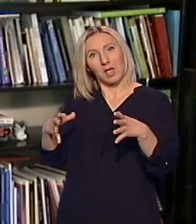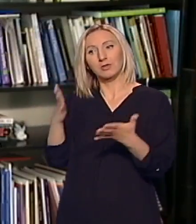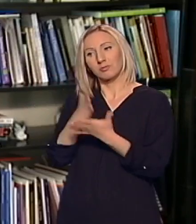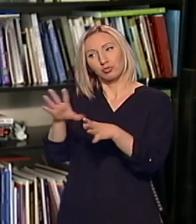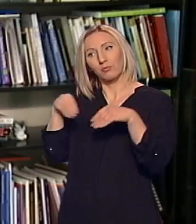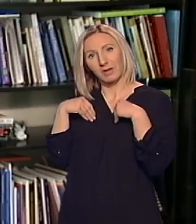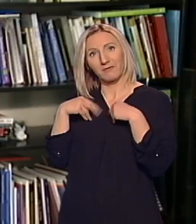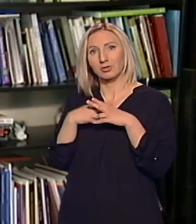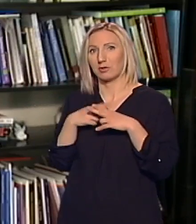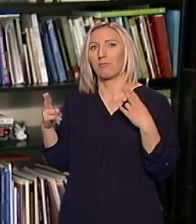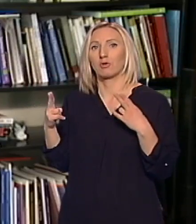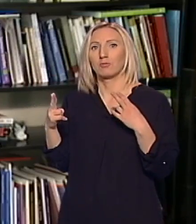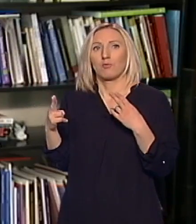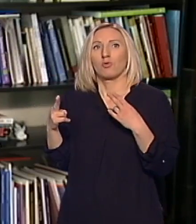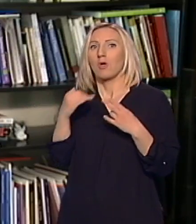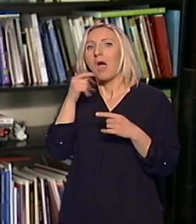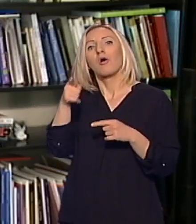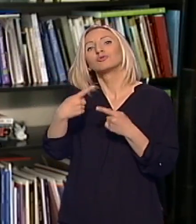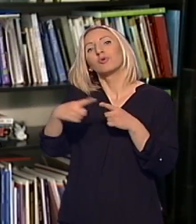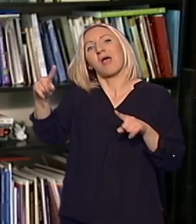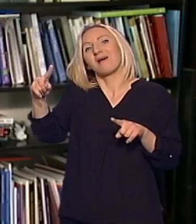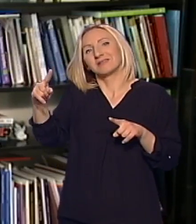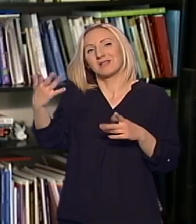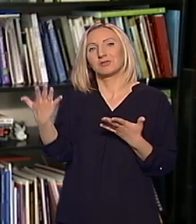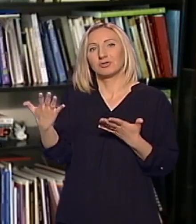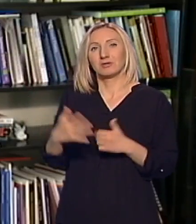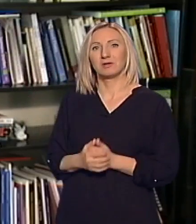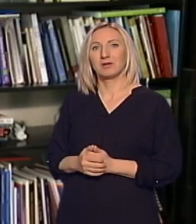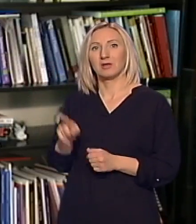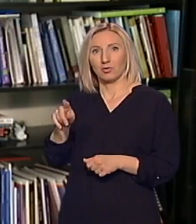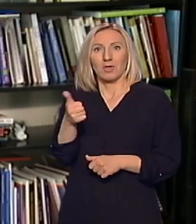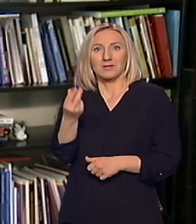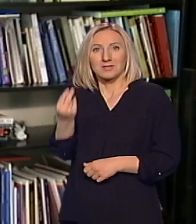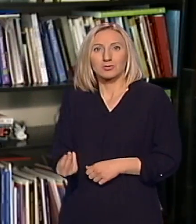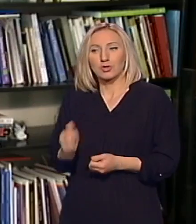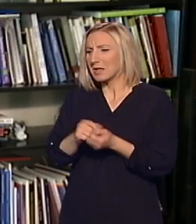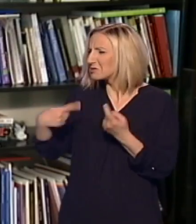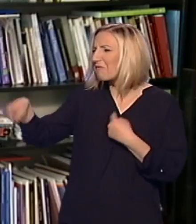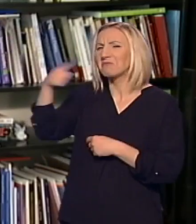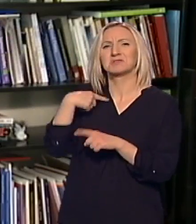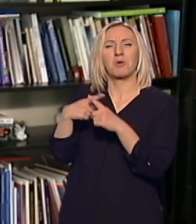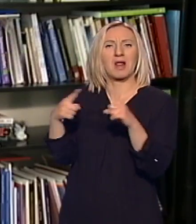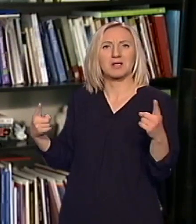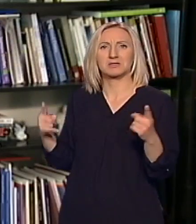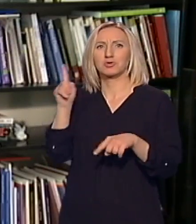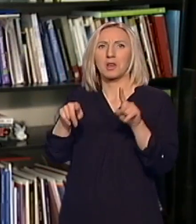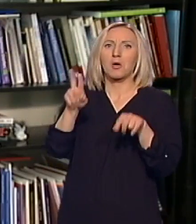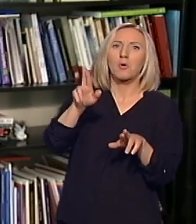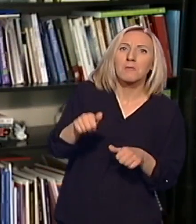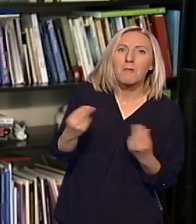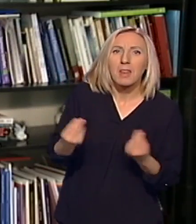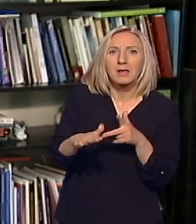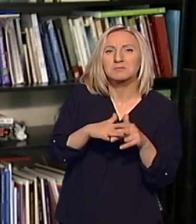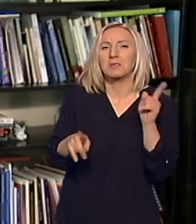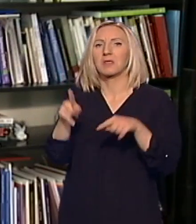prihvaćeni potpuno sa svojim različitostima. Prosto to jeste poenta da smo svimi različiti, da neko ima neke snage, neke